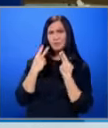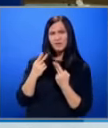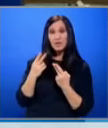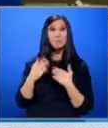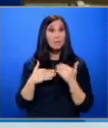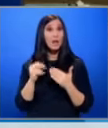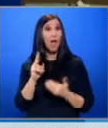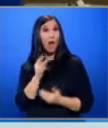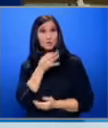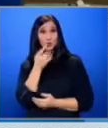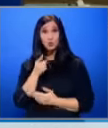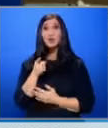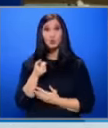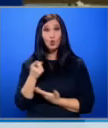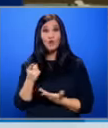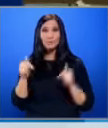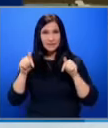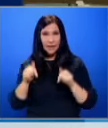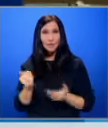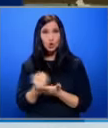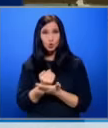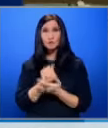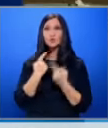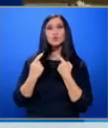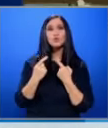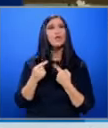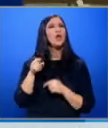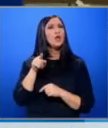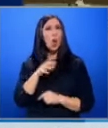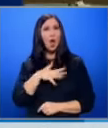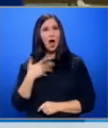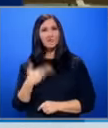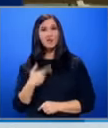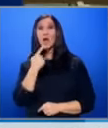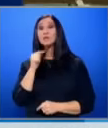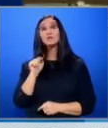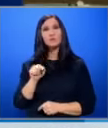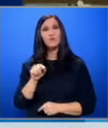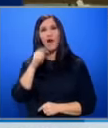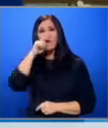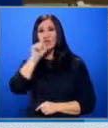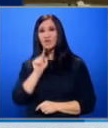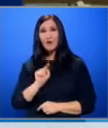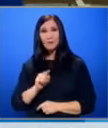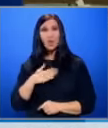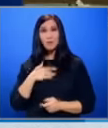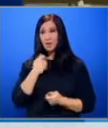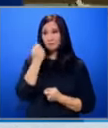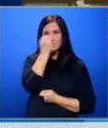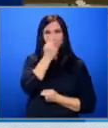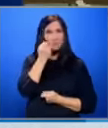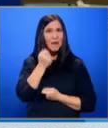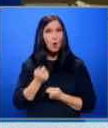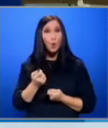практика как се случва това при сегашните економически условия и това в Харватия, затова е важен въпрос е има ли спекула,